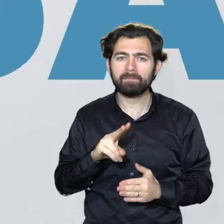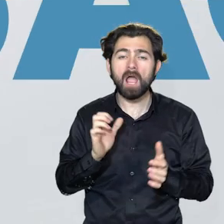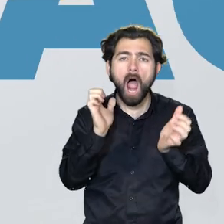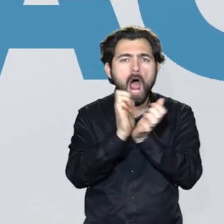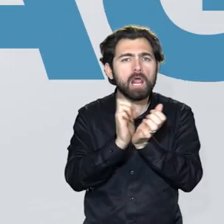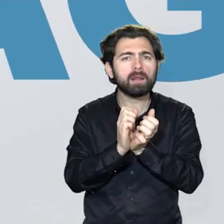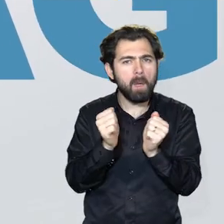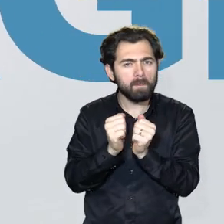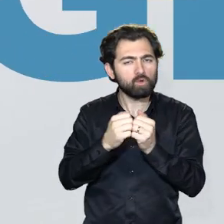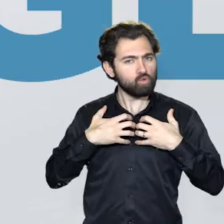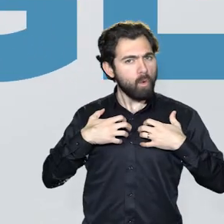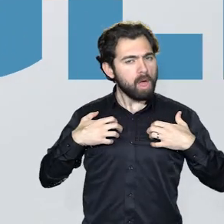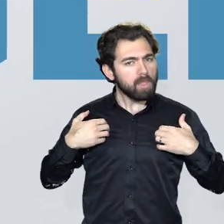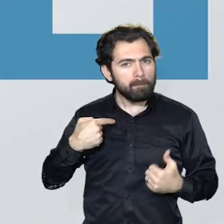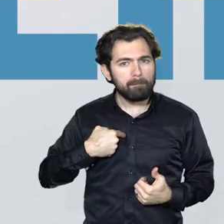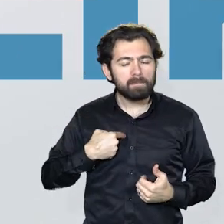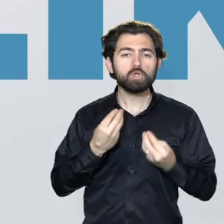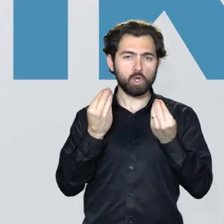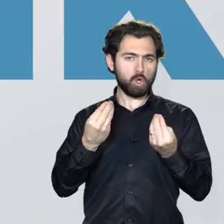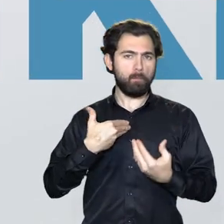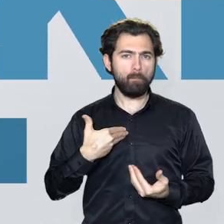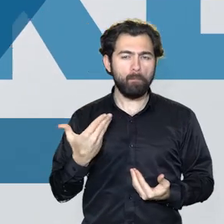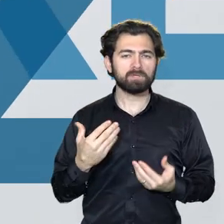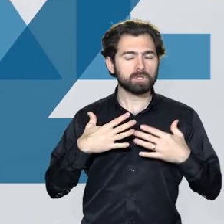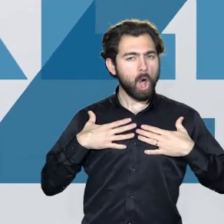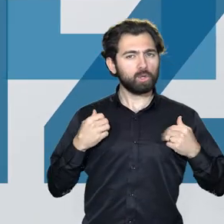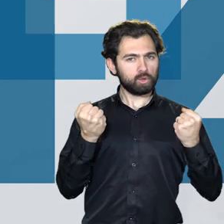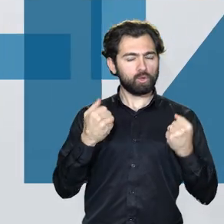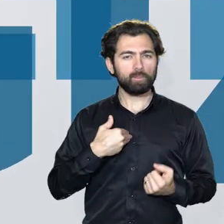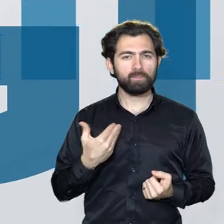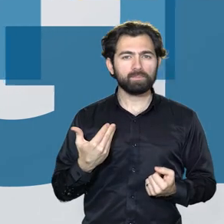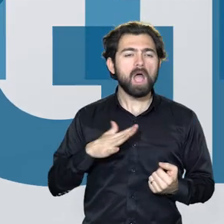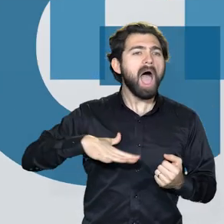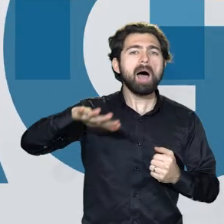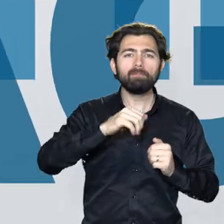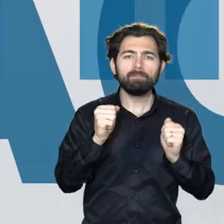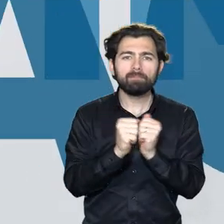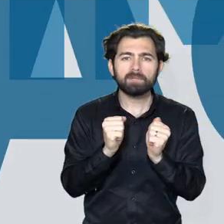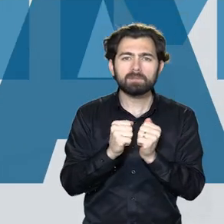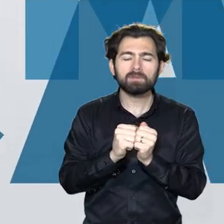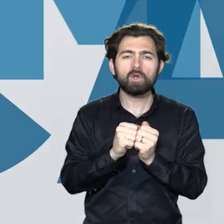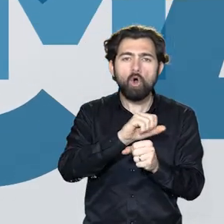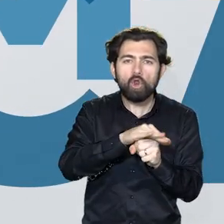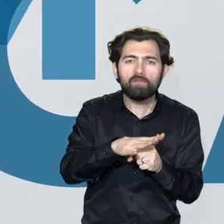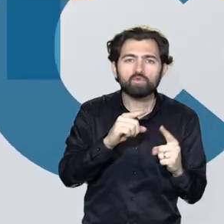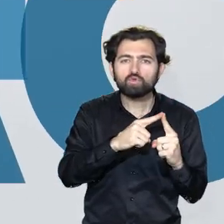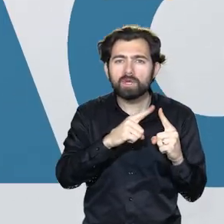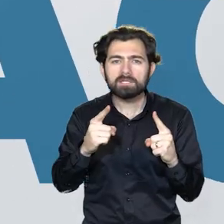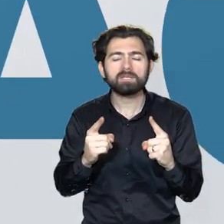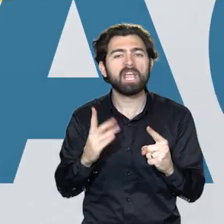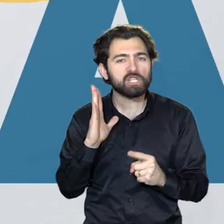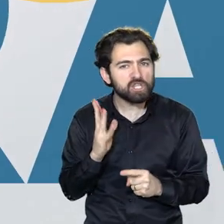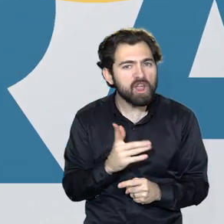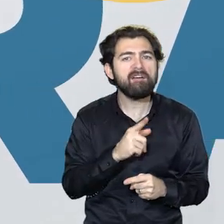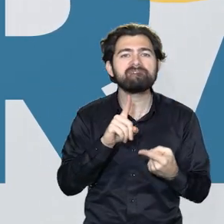Ailemle birlikte güvendeyim. İyiyim, sağlıklıyım. Hep birlikte pandemi sürecini